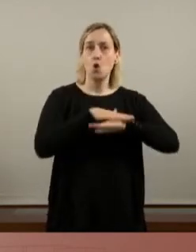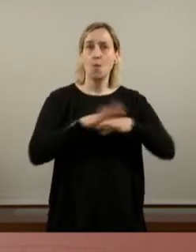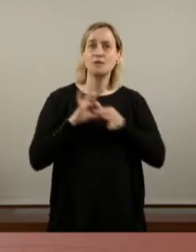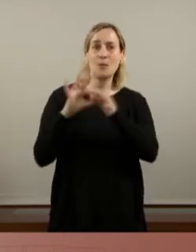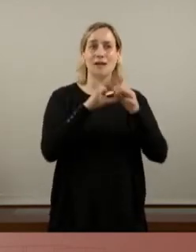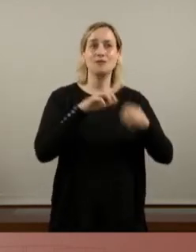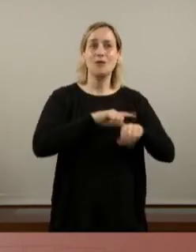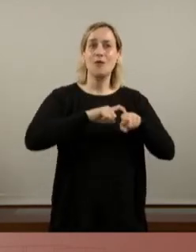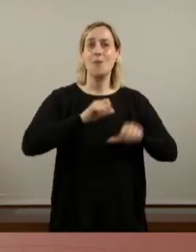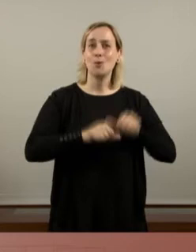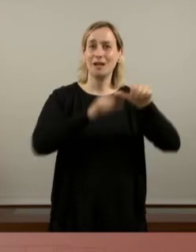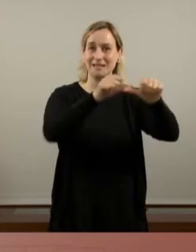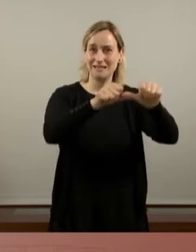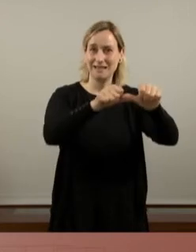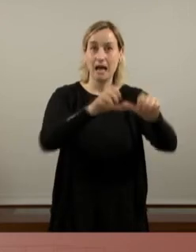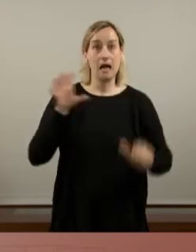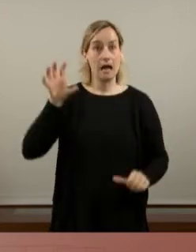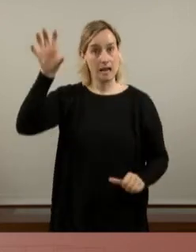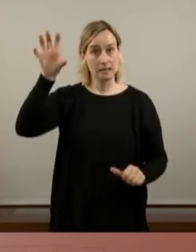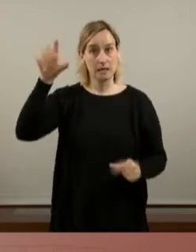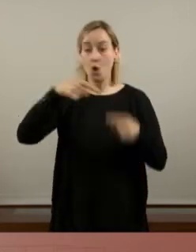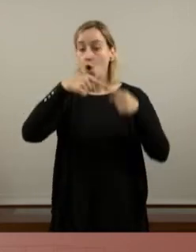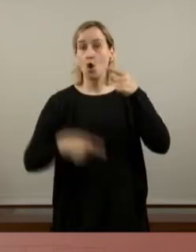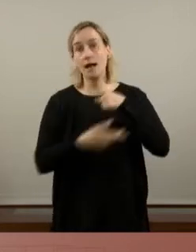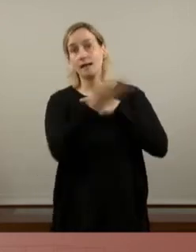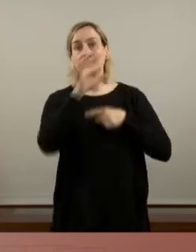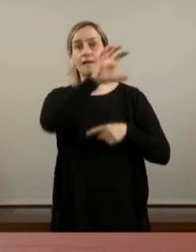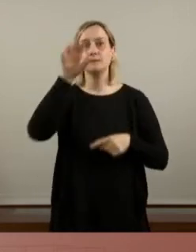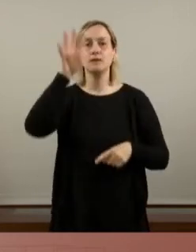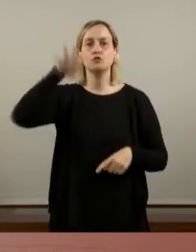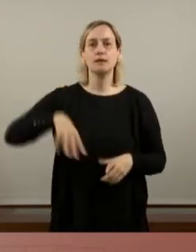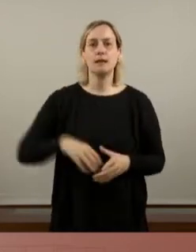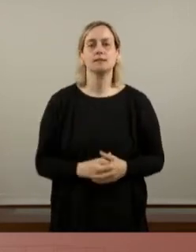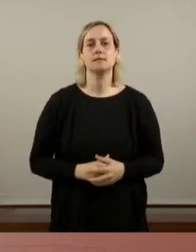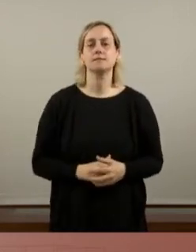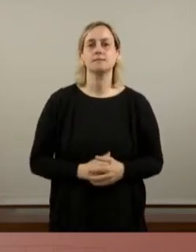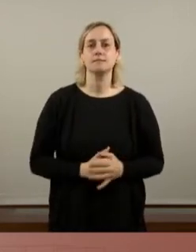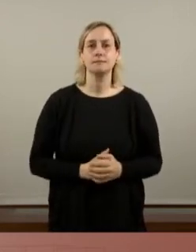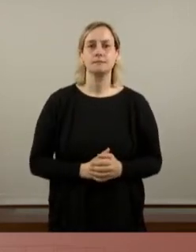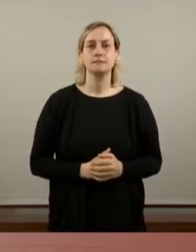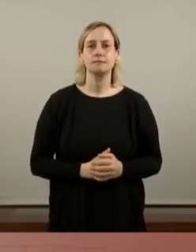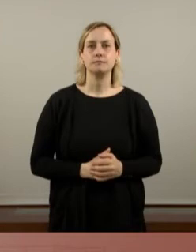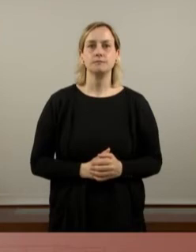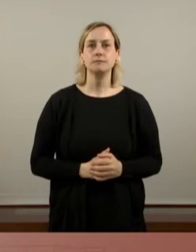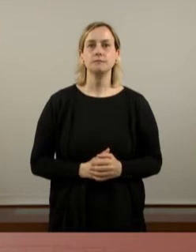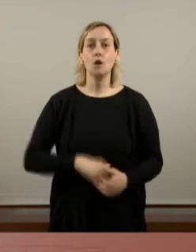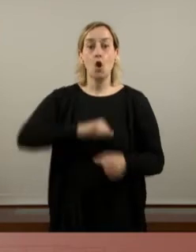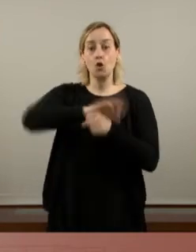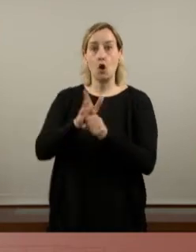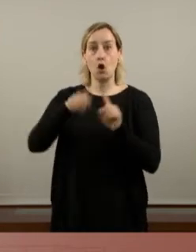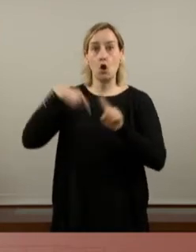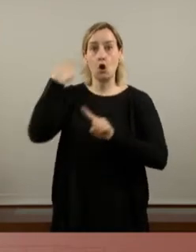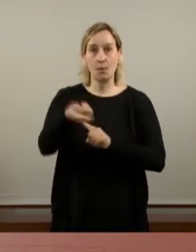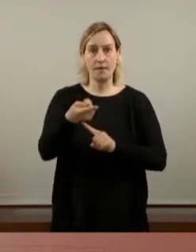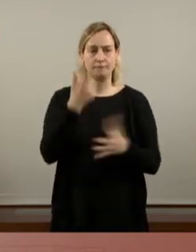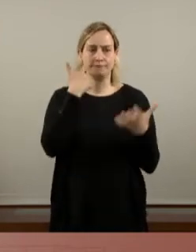progressista, a l'Estat o a la resta dels països catalans. El coronavirus ha posat a prova les